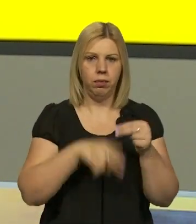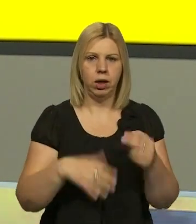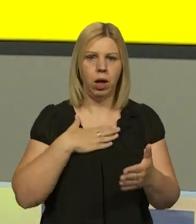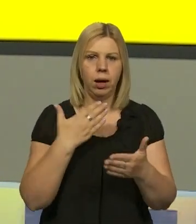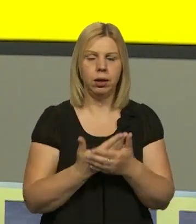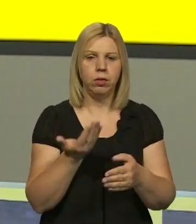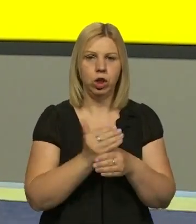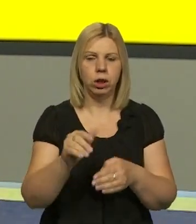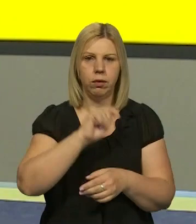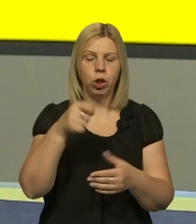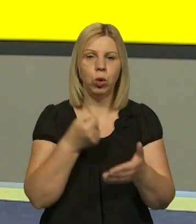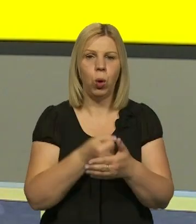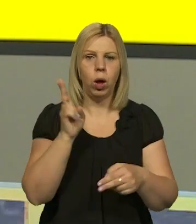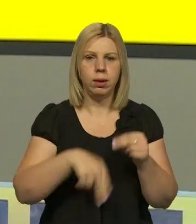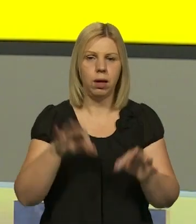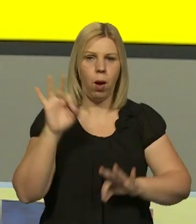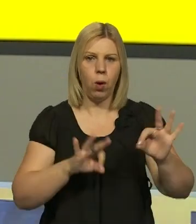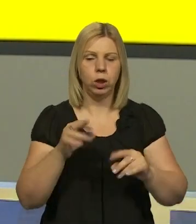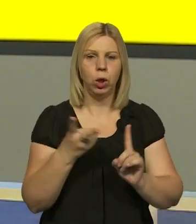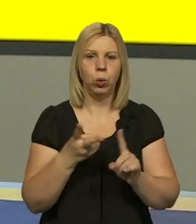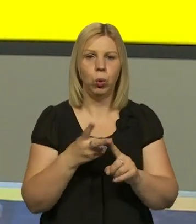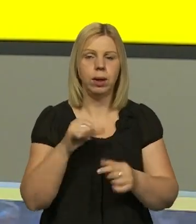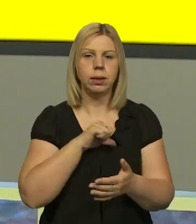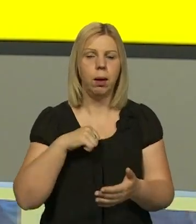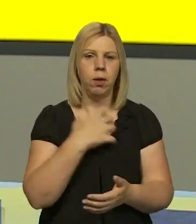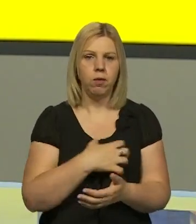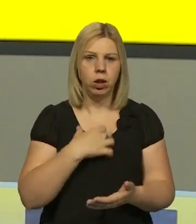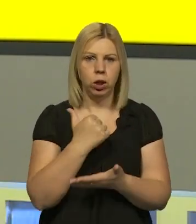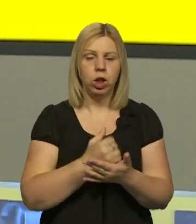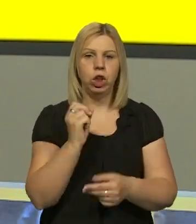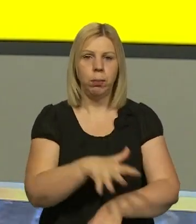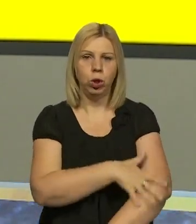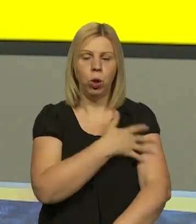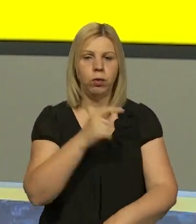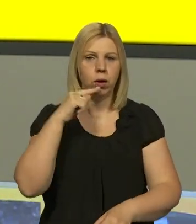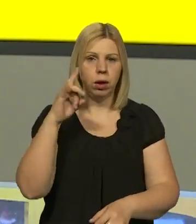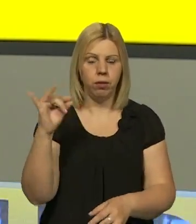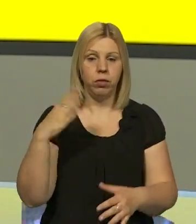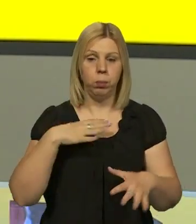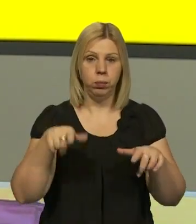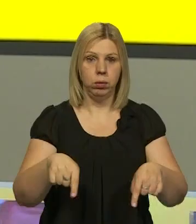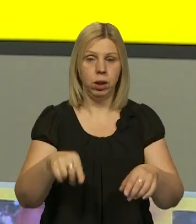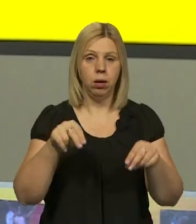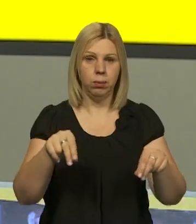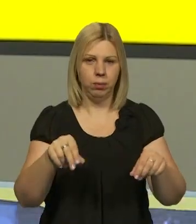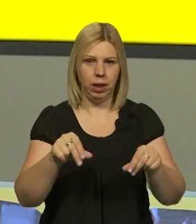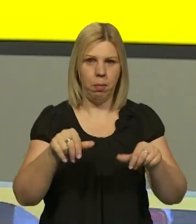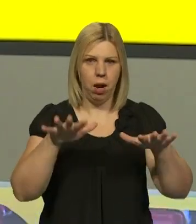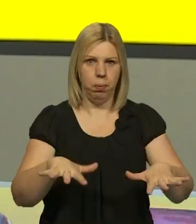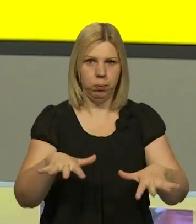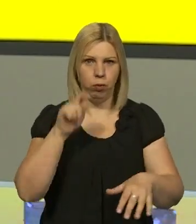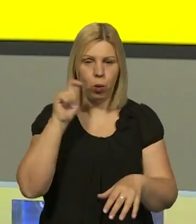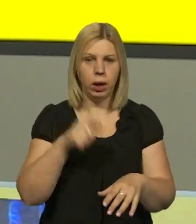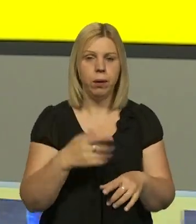активної частини війни до кінця осені. Друге і найголовніше, чим довше російські війська перебувають на наших тимчасово окупованих